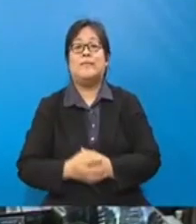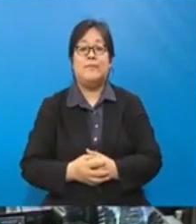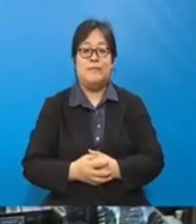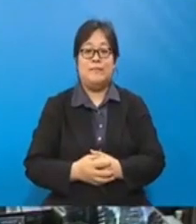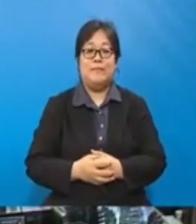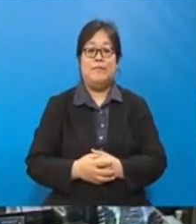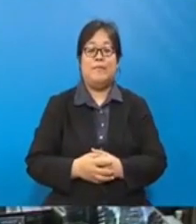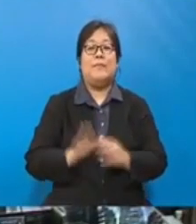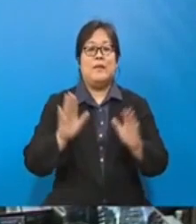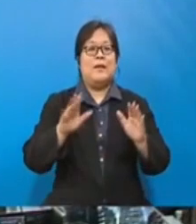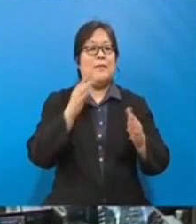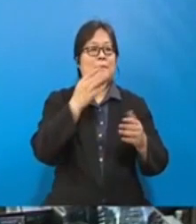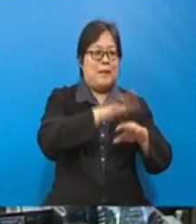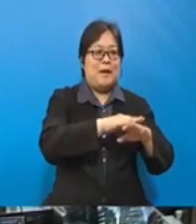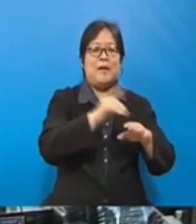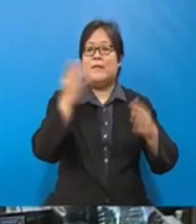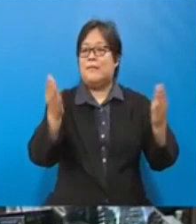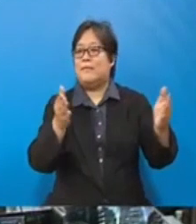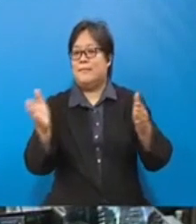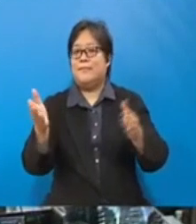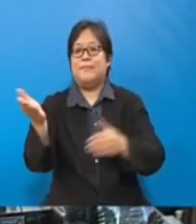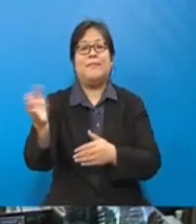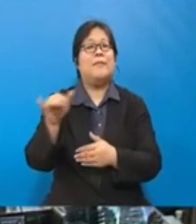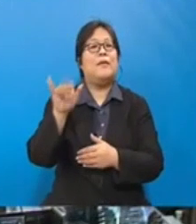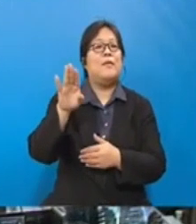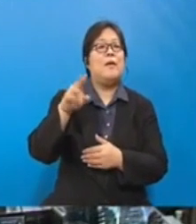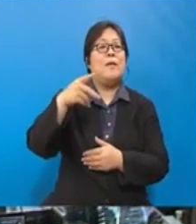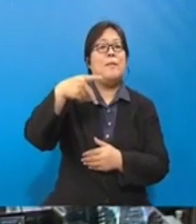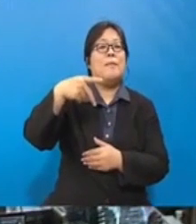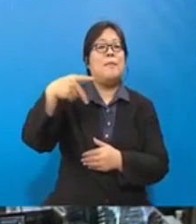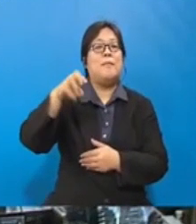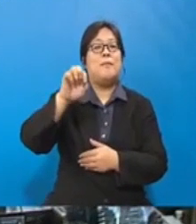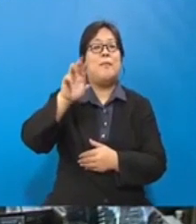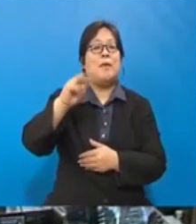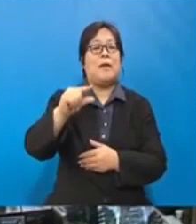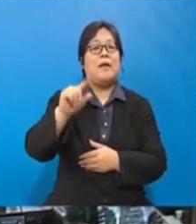Sekiranya pagi sepatutnya, saya jemput yang berhormat Pemantang Pau.